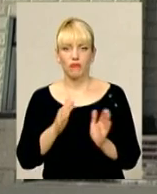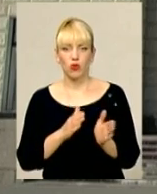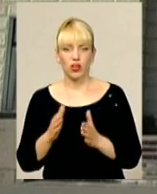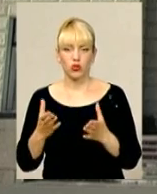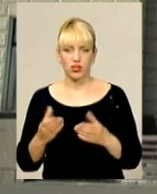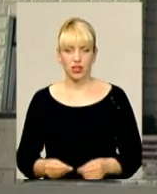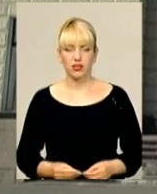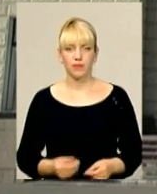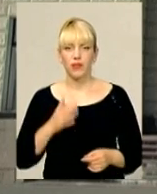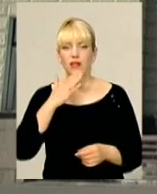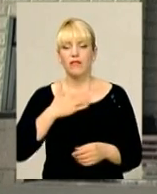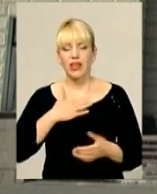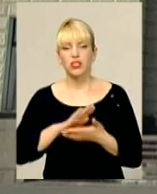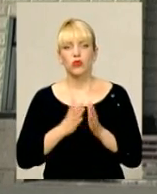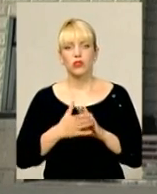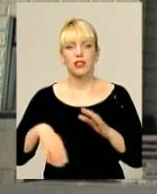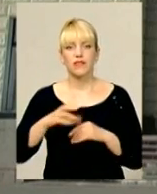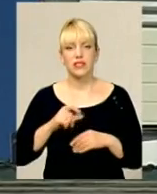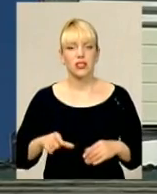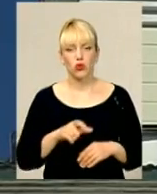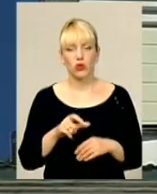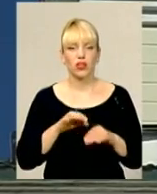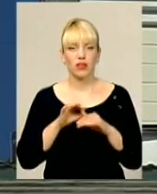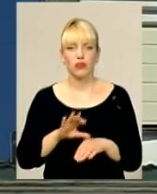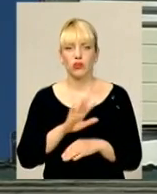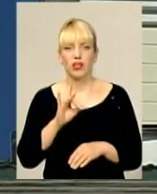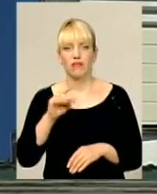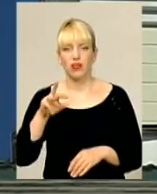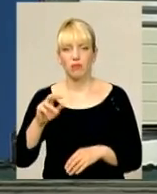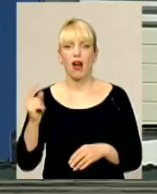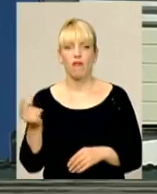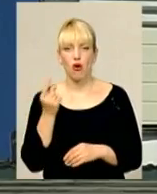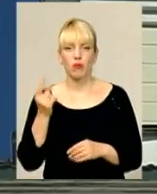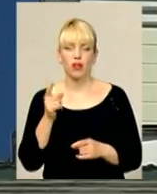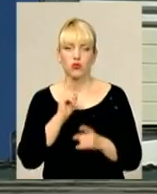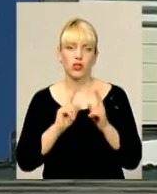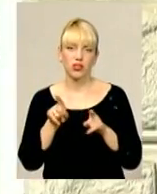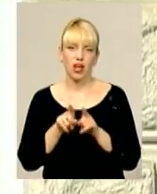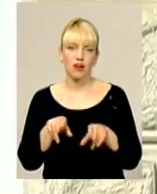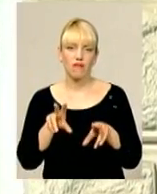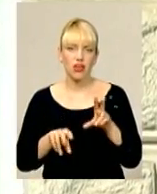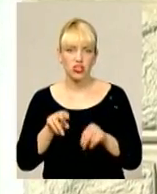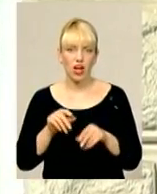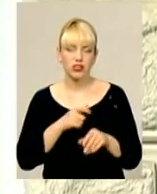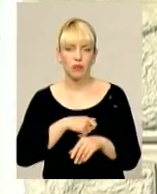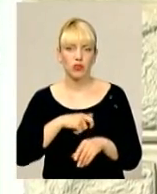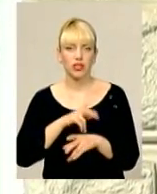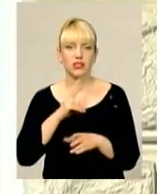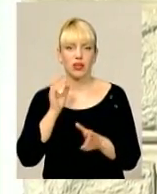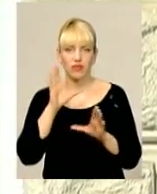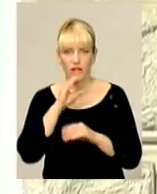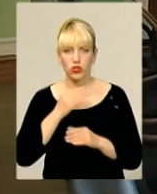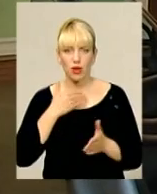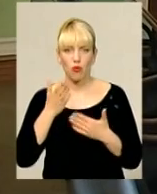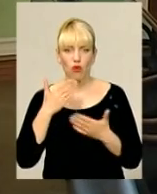Тож, у нашій ситуації всі дороги ведуть не в Рим, а в обласну раду. Принаймні, так вважають депутати, з якими нам вдалося поспілкуватися.